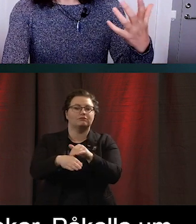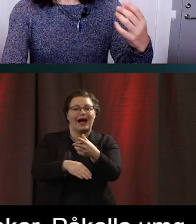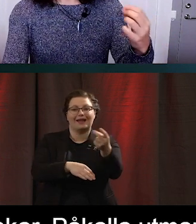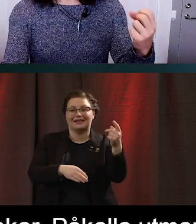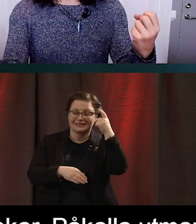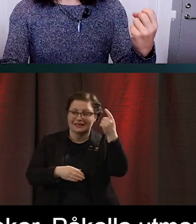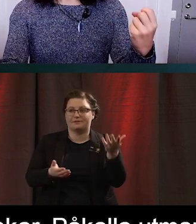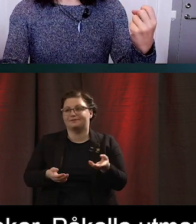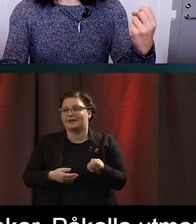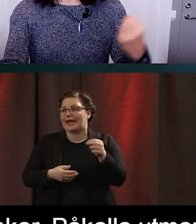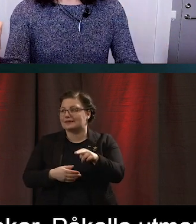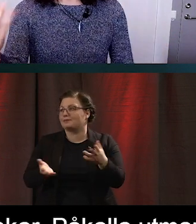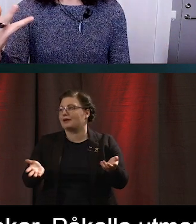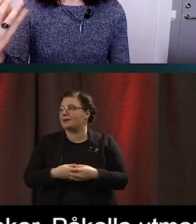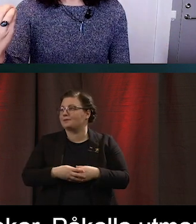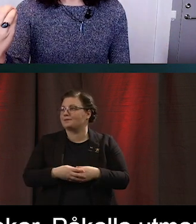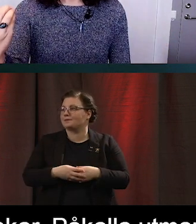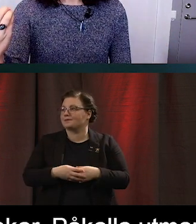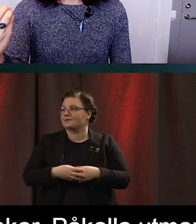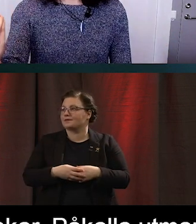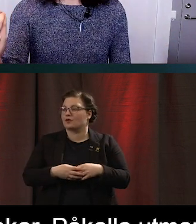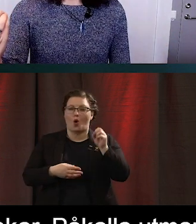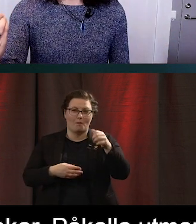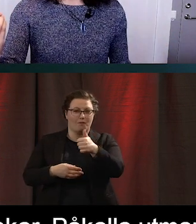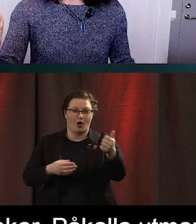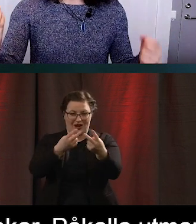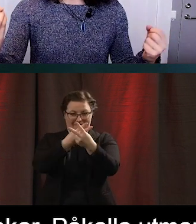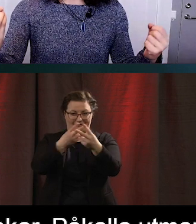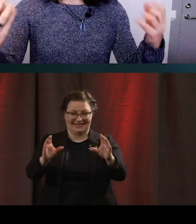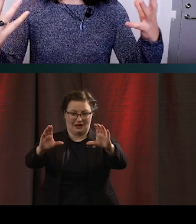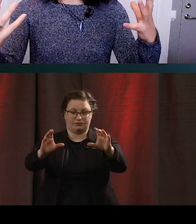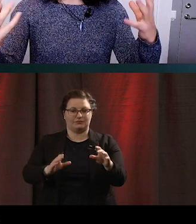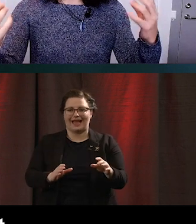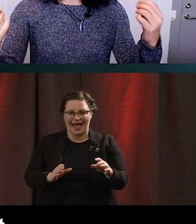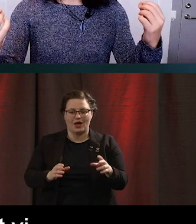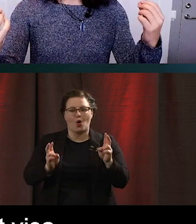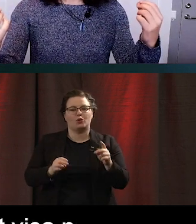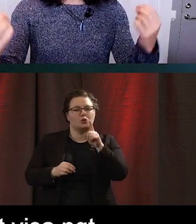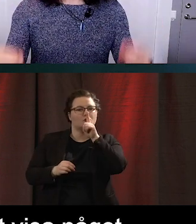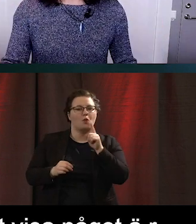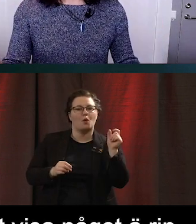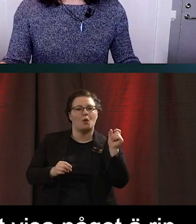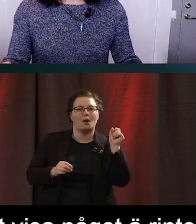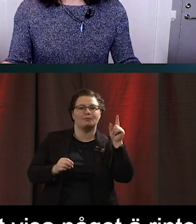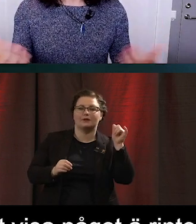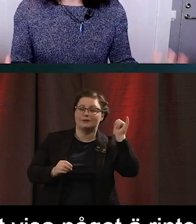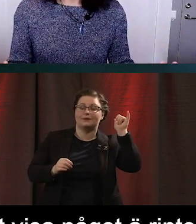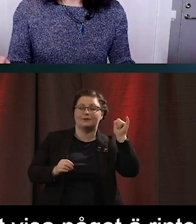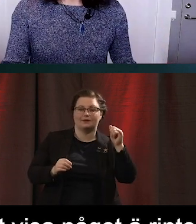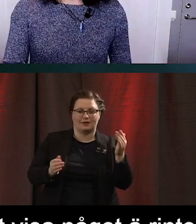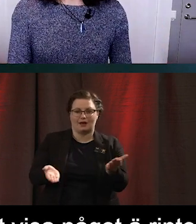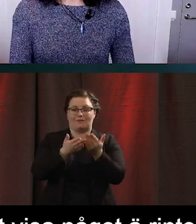exempel att bara visa någonting blir inte lika effektivt som att också ge en liten ljussignal samtidigt eller